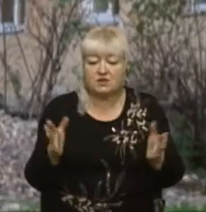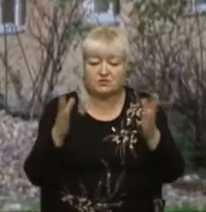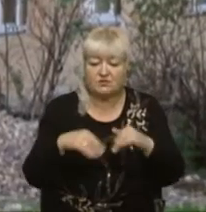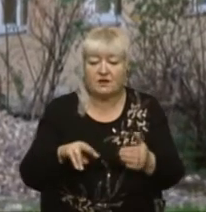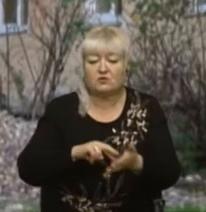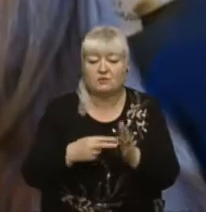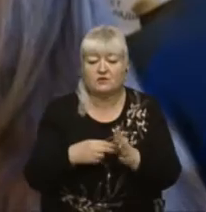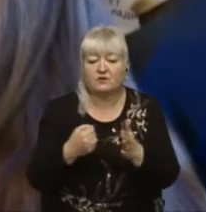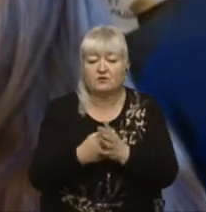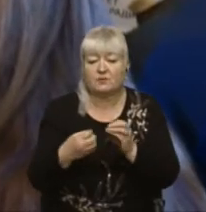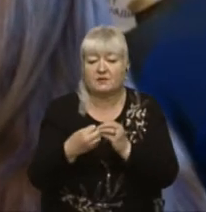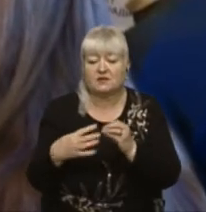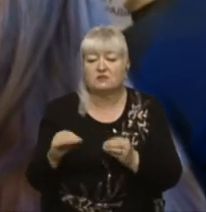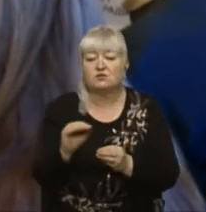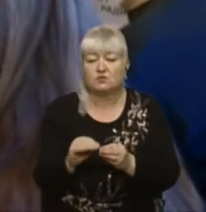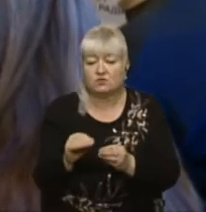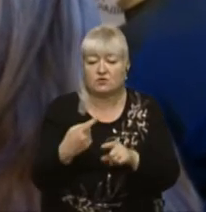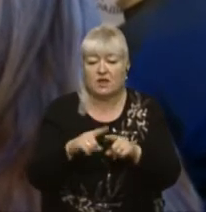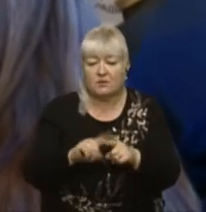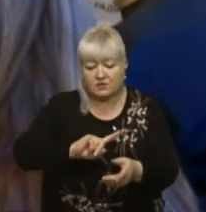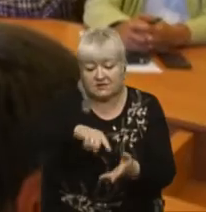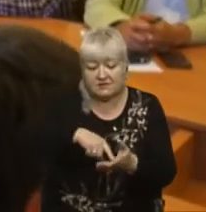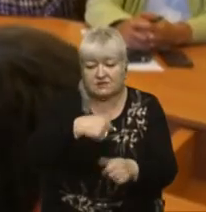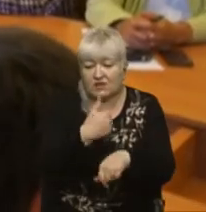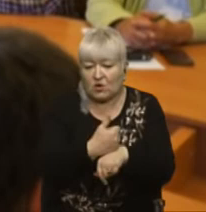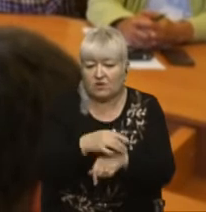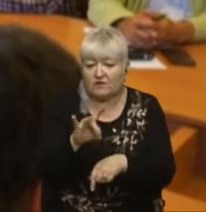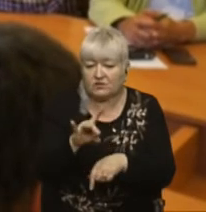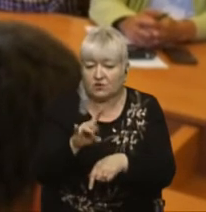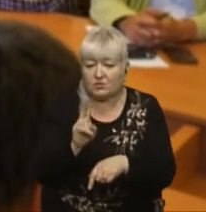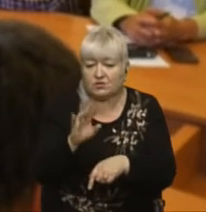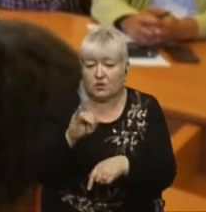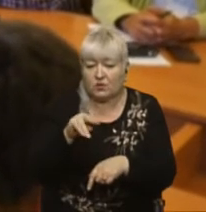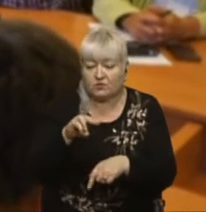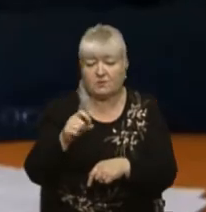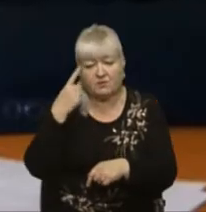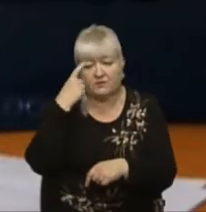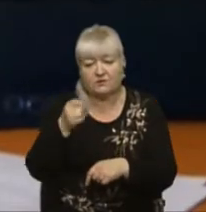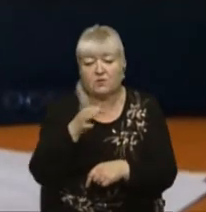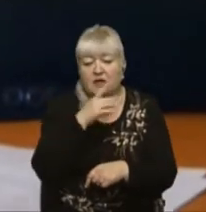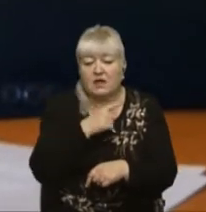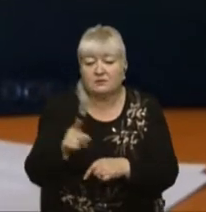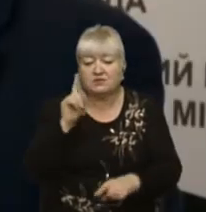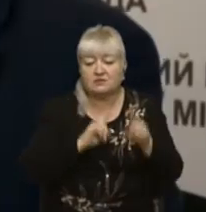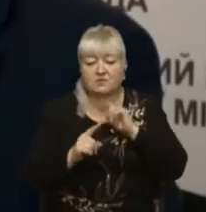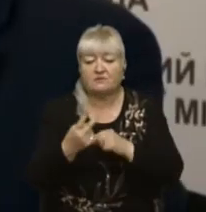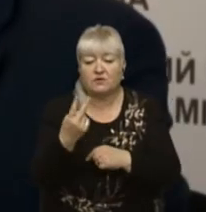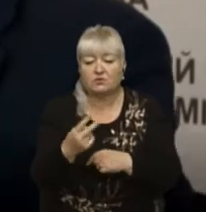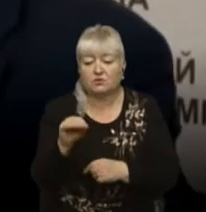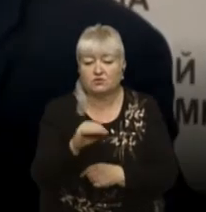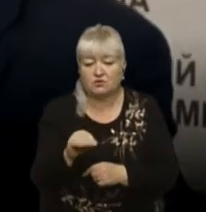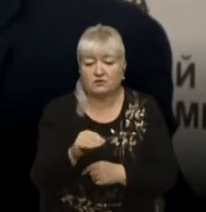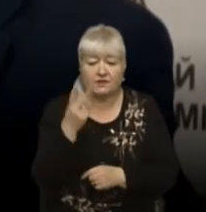планували до 15 жовтня. Про це міський голова Дрогобича Тарас Кучма повідомив під час брифінгу 2 жовтня. В числа